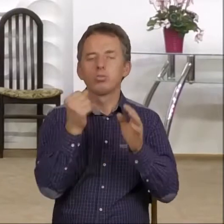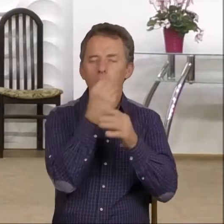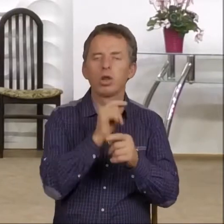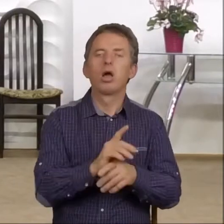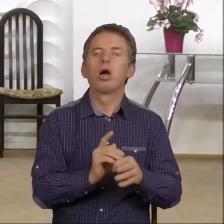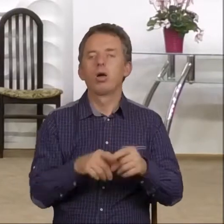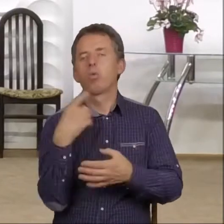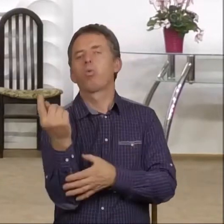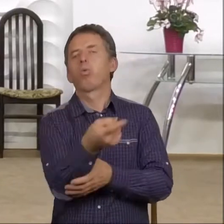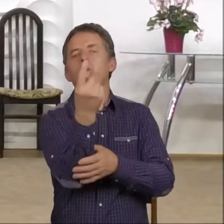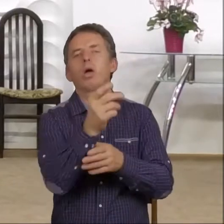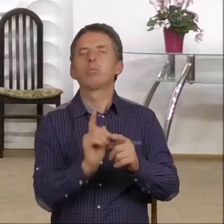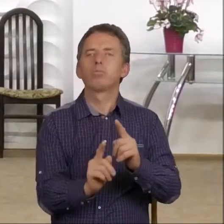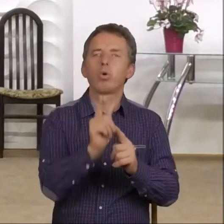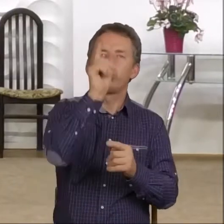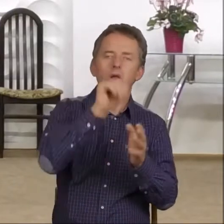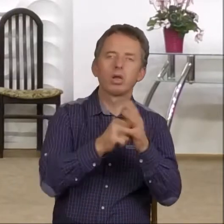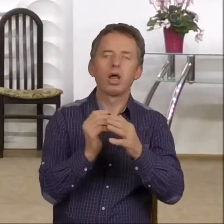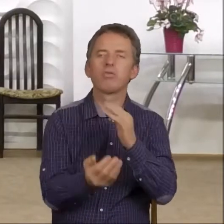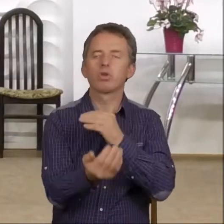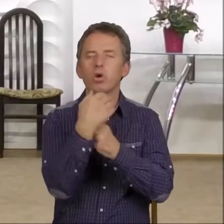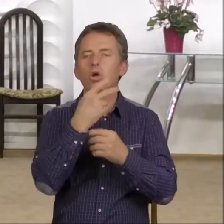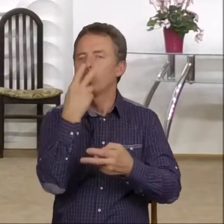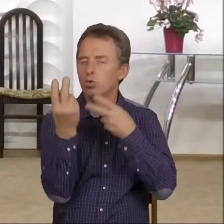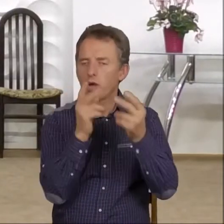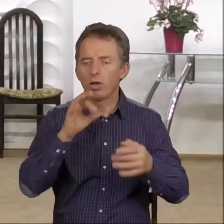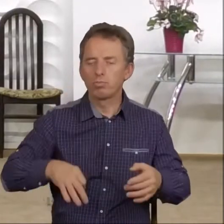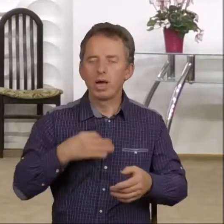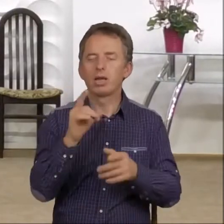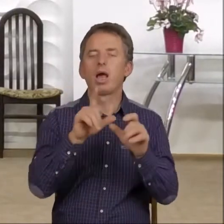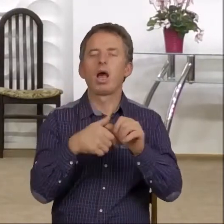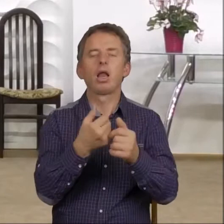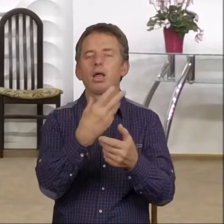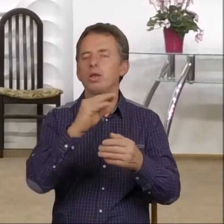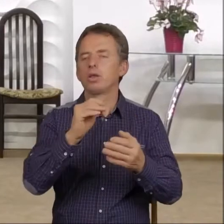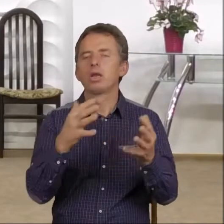północy na wschód, szukając słowa Pana, lecz nie znajdą.